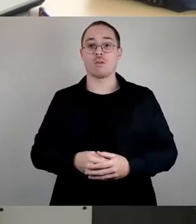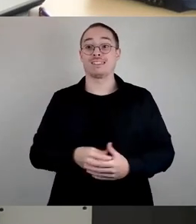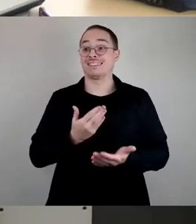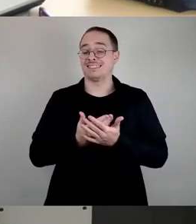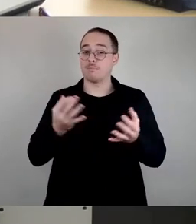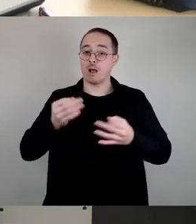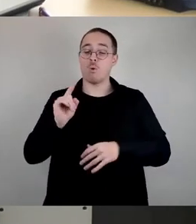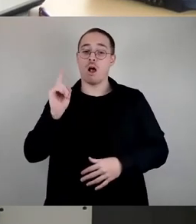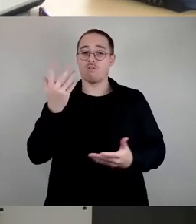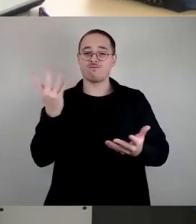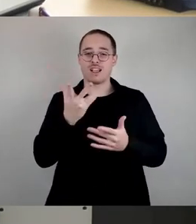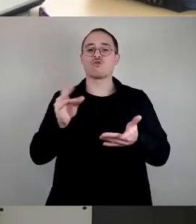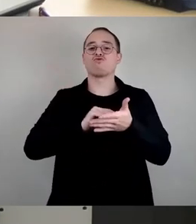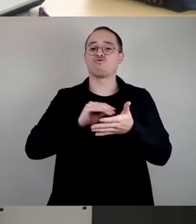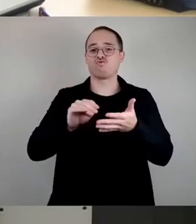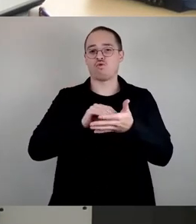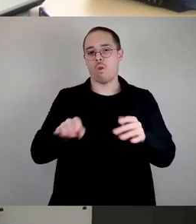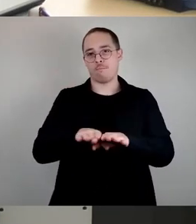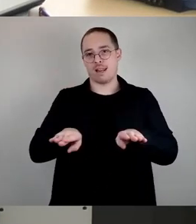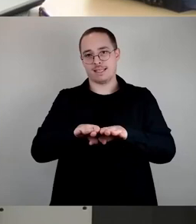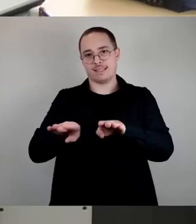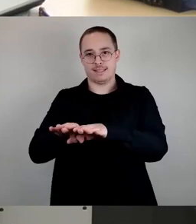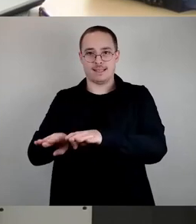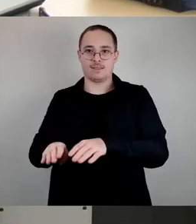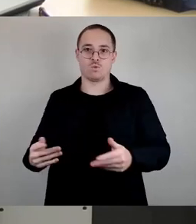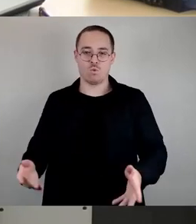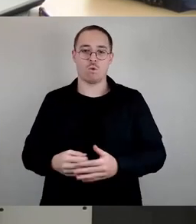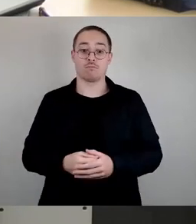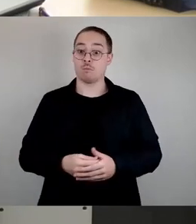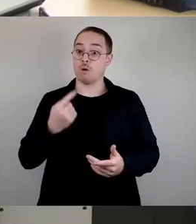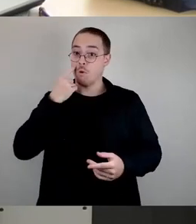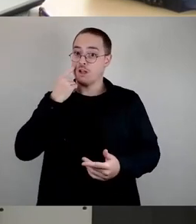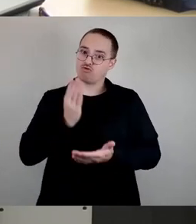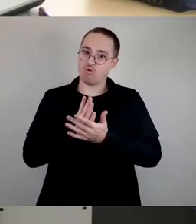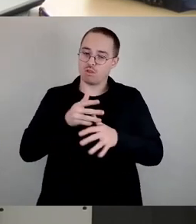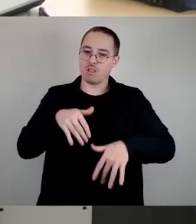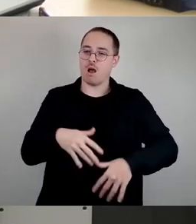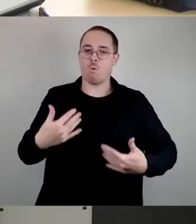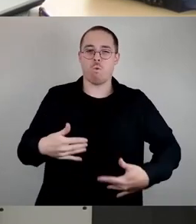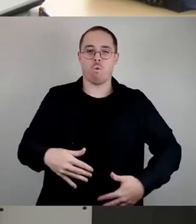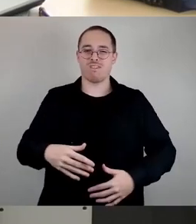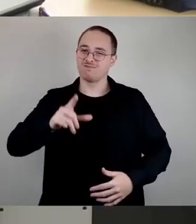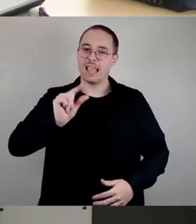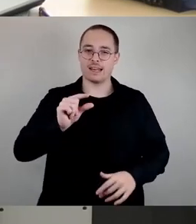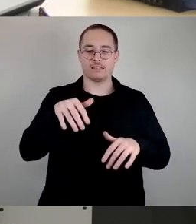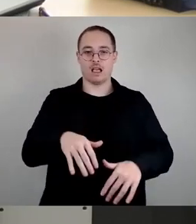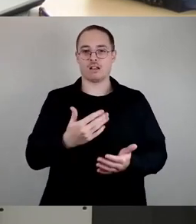Bei Schulplätzen besteht aber bereits jetzt ein Engpass. Das Gymnasium Dresden-Klotsche hat nach jetzigen Prognosen bis